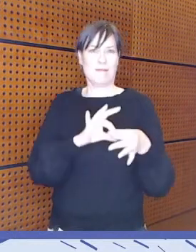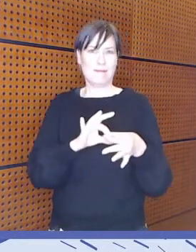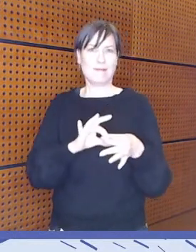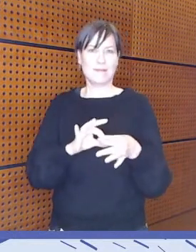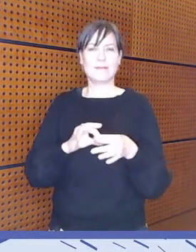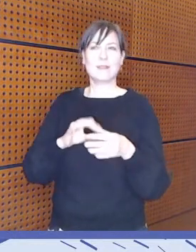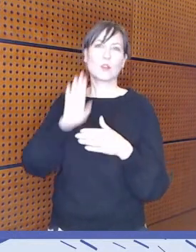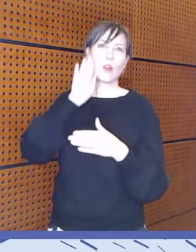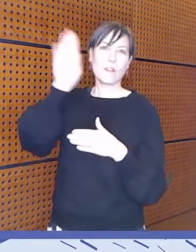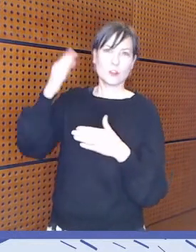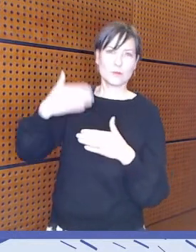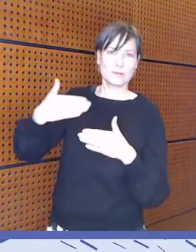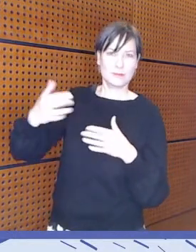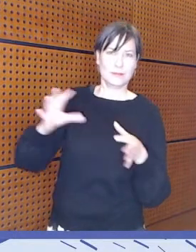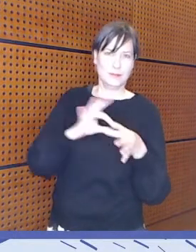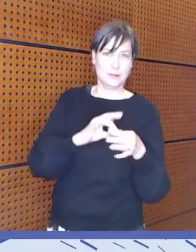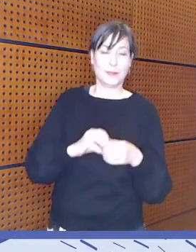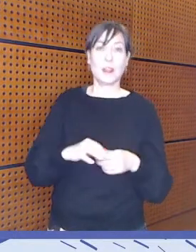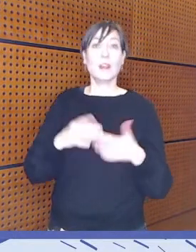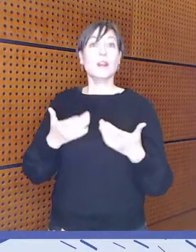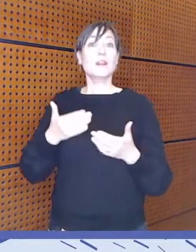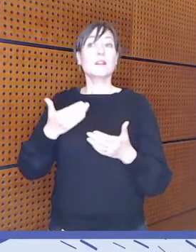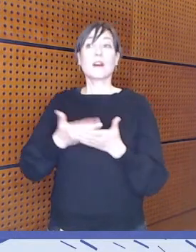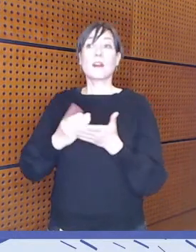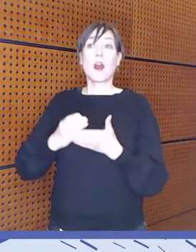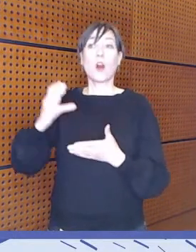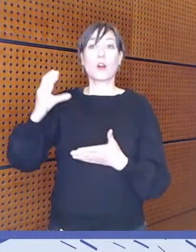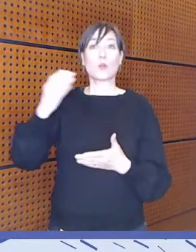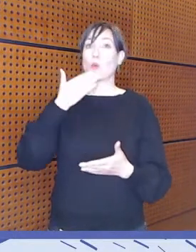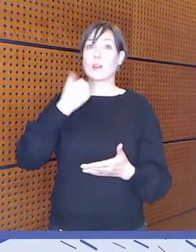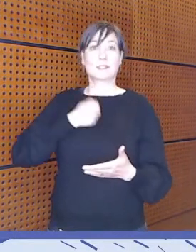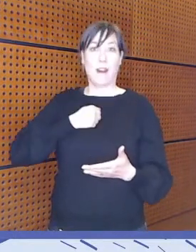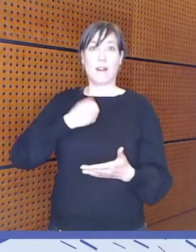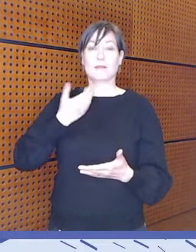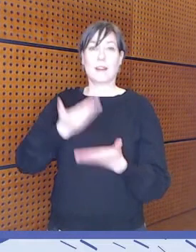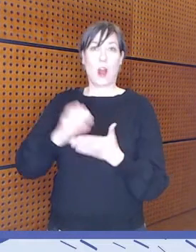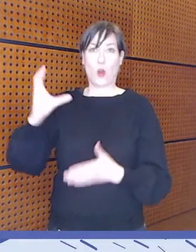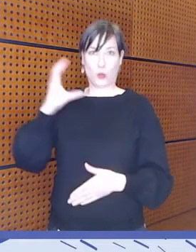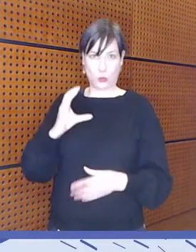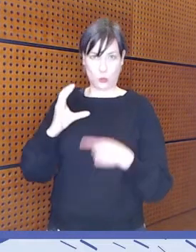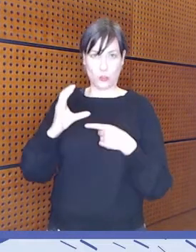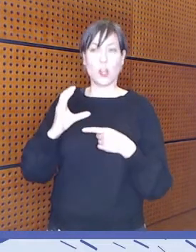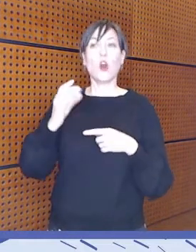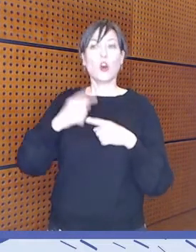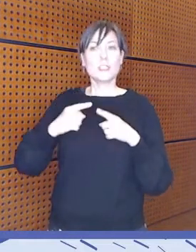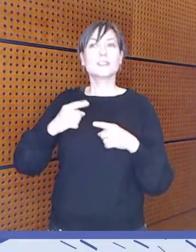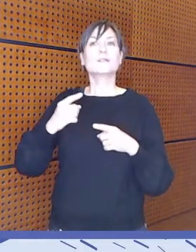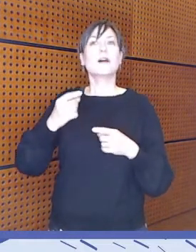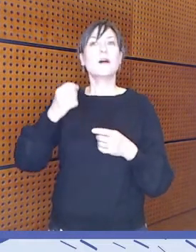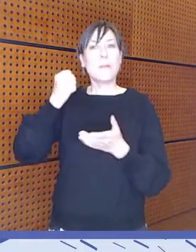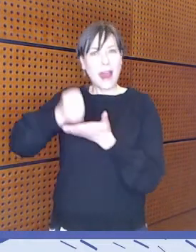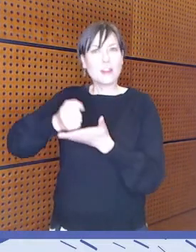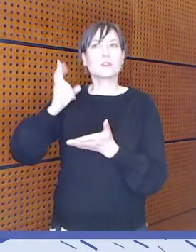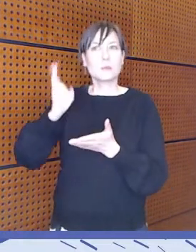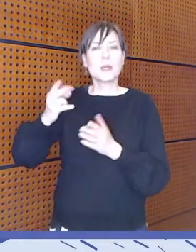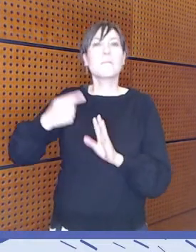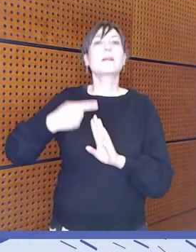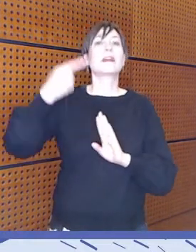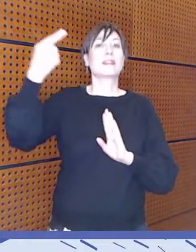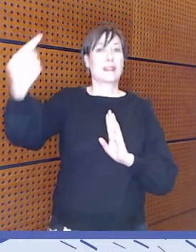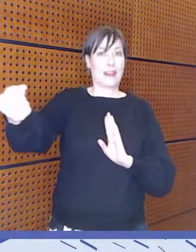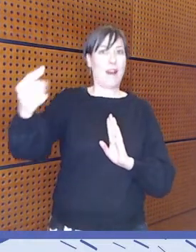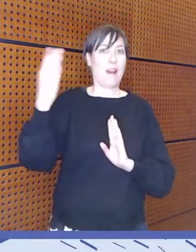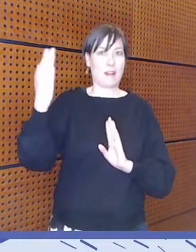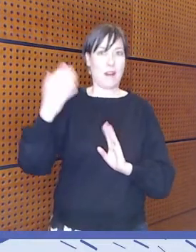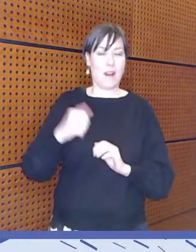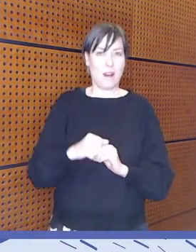Sitten rahoituksen saajien näkökulmasta ehdottomasti se rahoituksen pitkäjänteisyys niin, että siitä toiminnan toteuttamisesta ei menisi